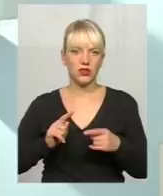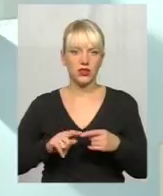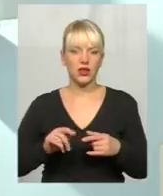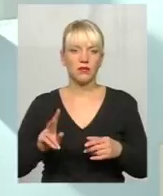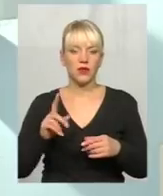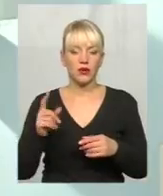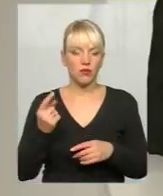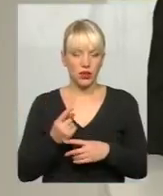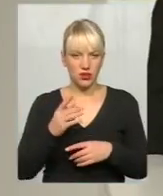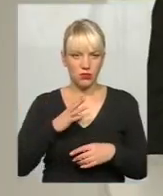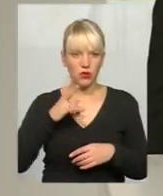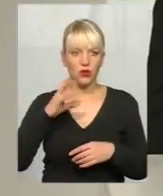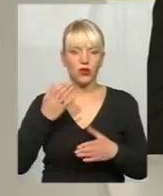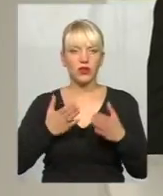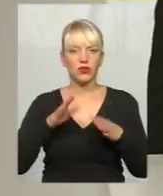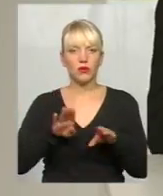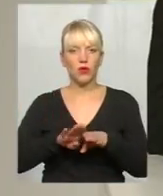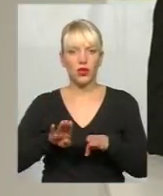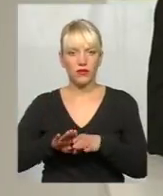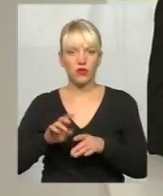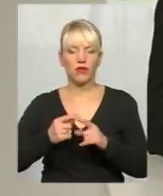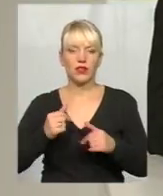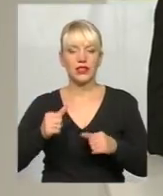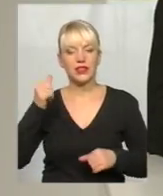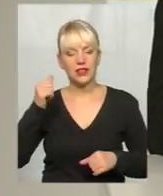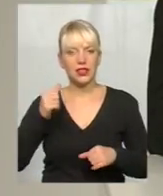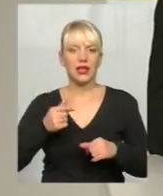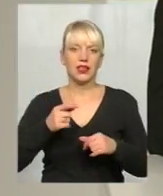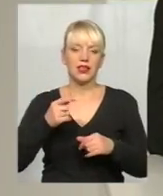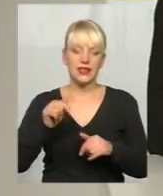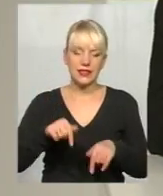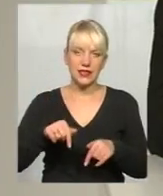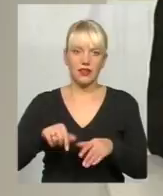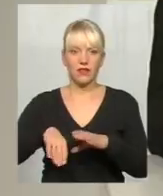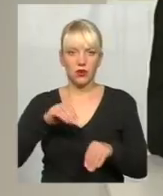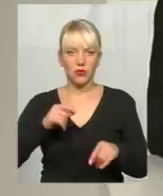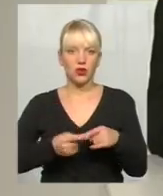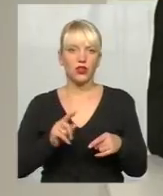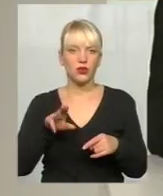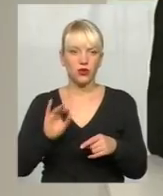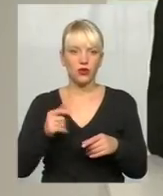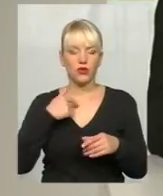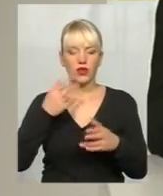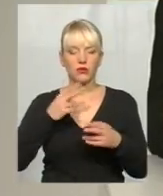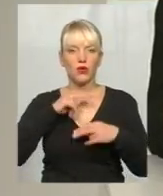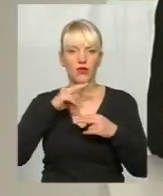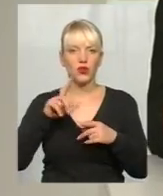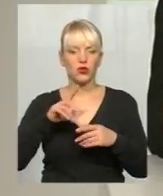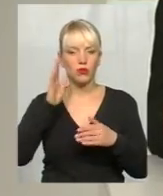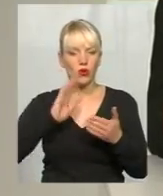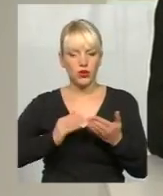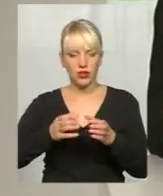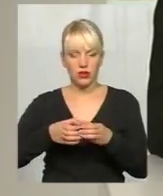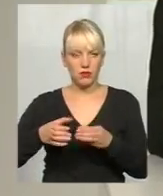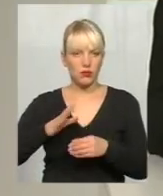були перші. Але, якщо порівнювати ті вибори з цими, все ж таки, от я звернув увагу, що все ж таки на цих виборах політична партія якось себе дуже активно поводила.